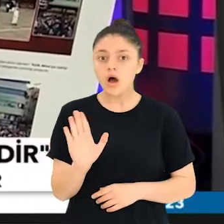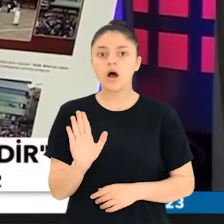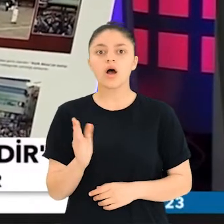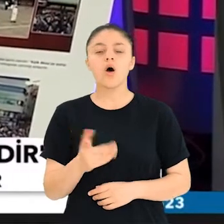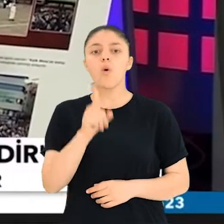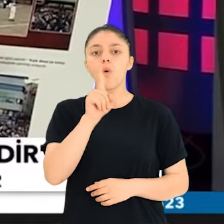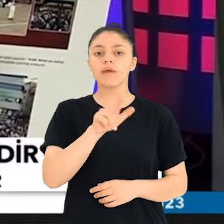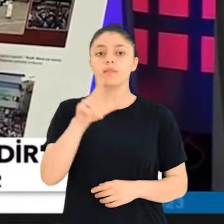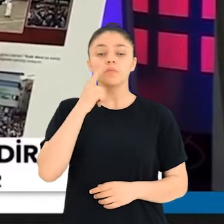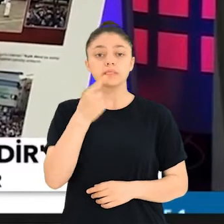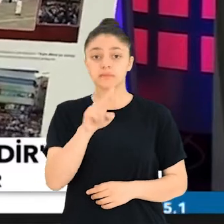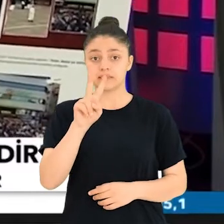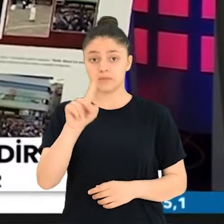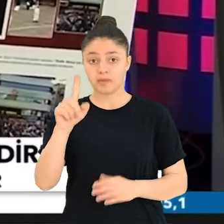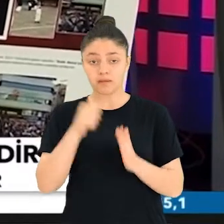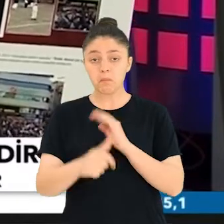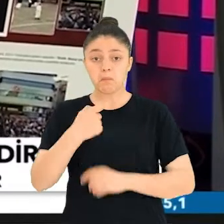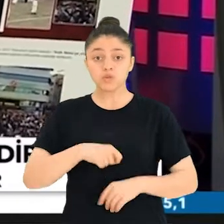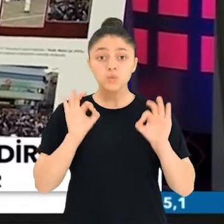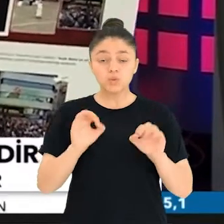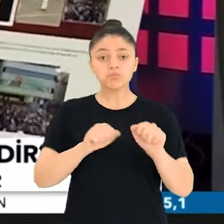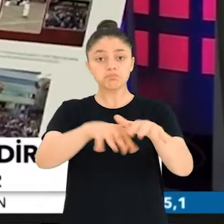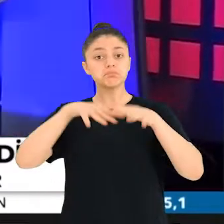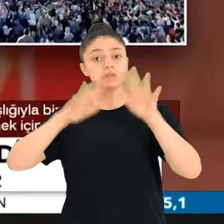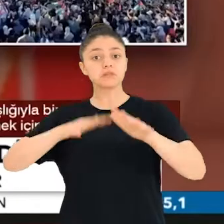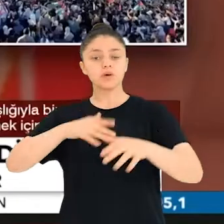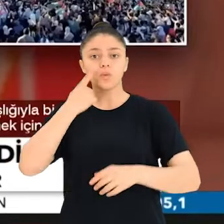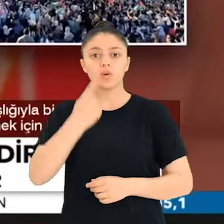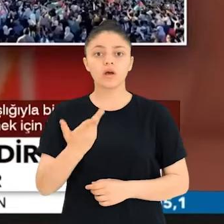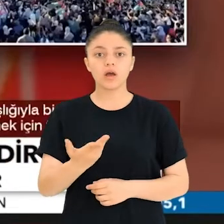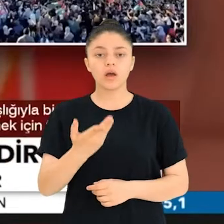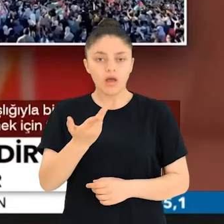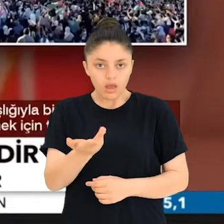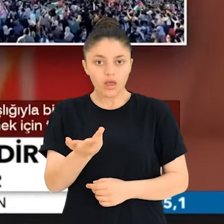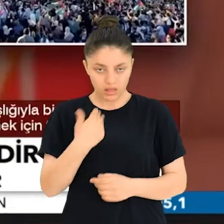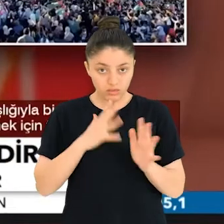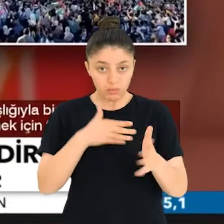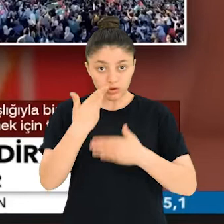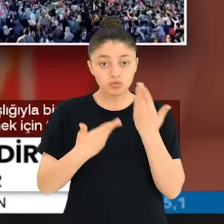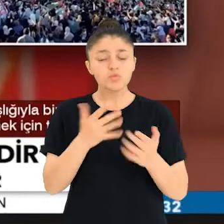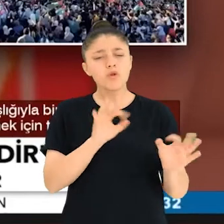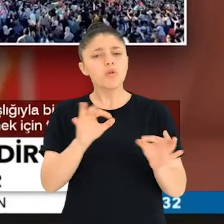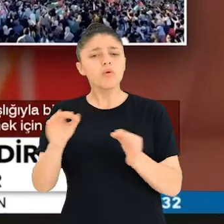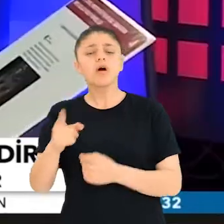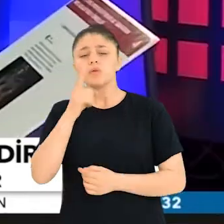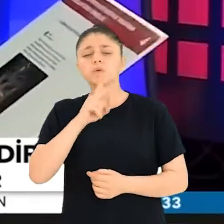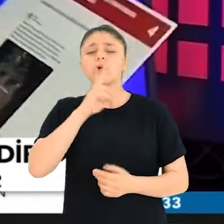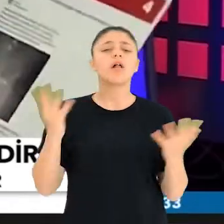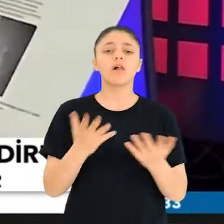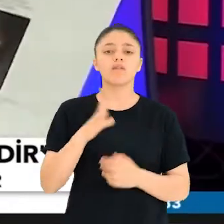Sloganıyla 17 Mayıs 2021 Pazartesi günü yapılan bir mitingin görüntü. Devam ediyoruz. Filistin mitingi diyorsunuz. Devam ediyoruz. Böyle